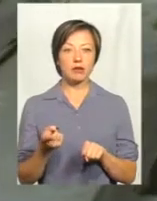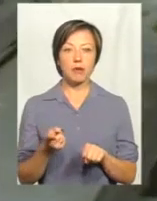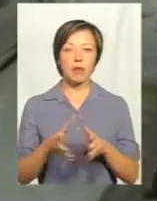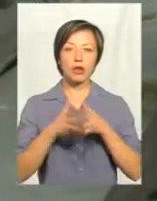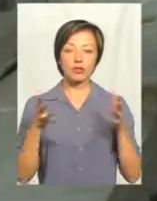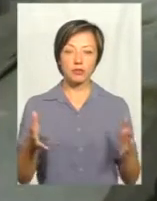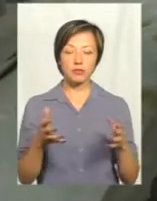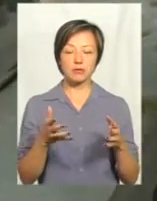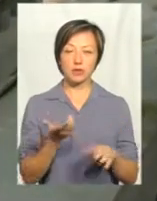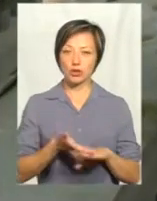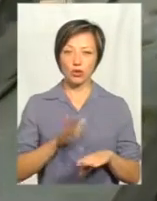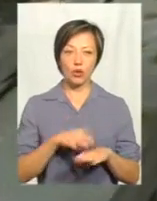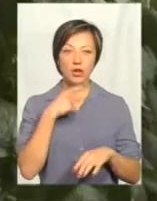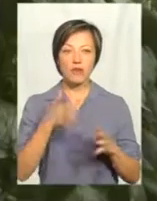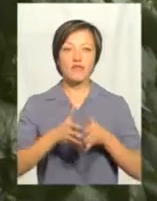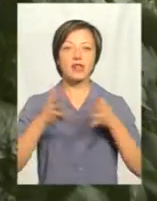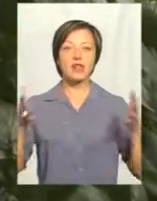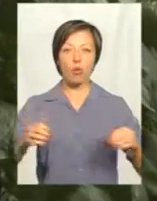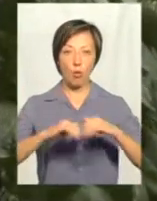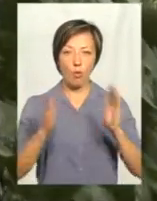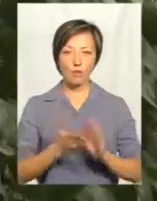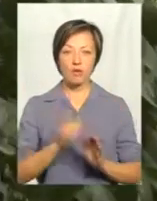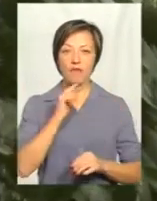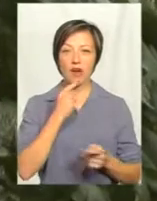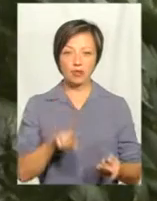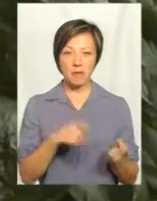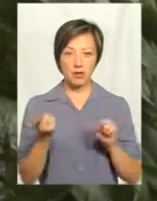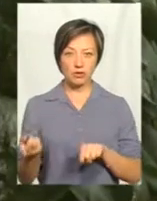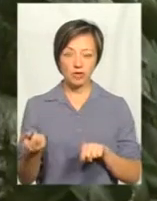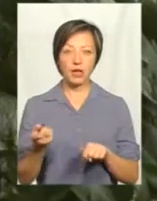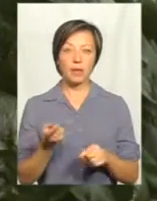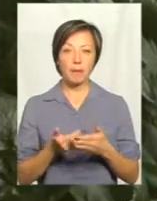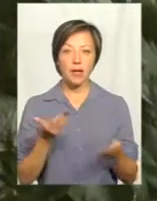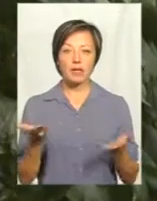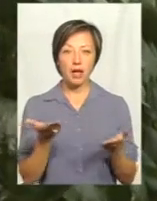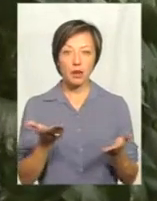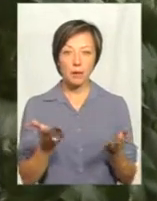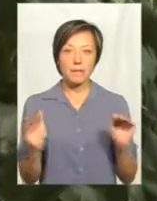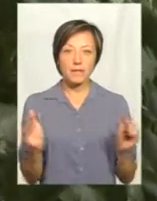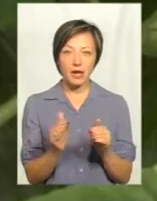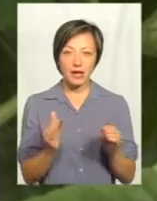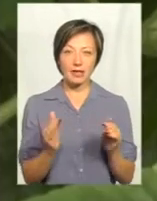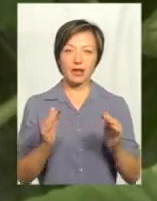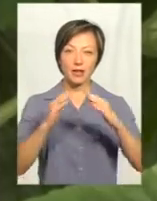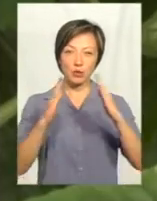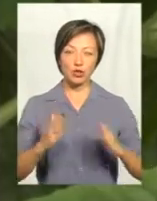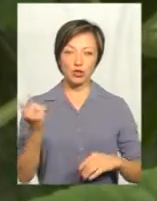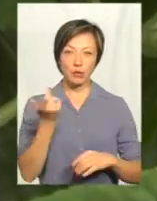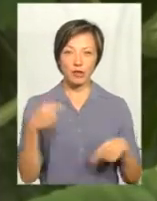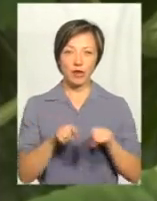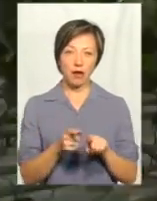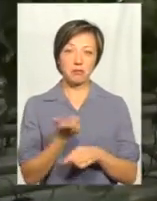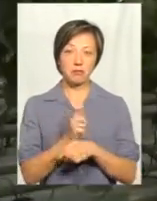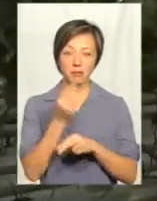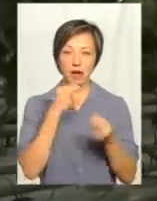Підприємець говорить про великі тепличні комплекси, яким важко перелаштуватися, і перед якими значно мобільніші дрібні тепличні господарства відтак мають